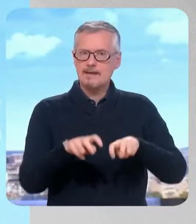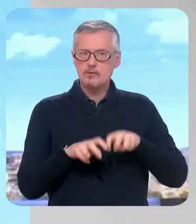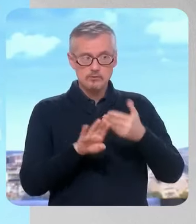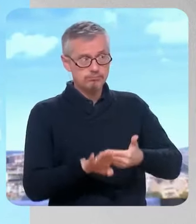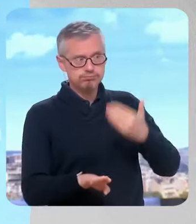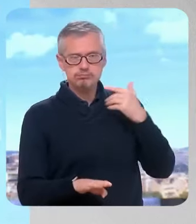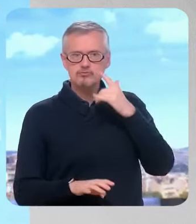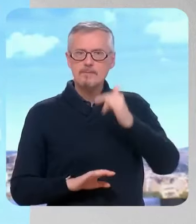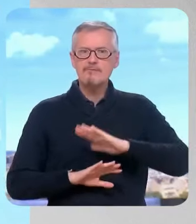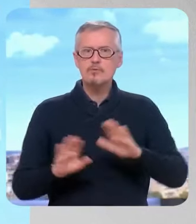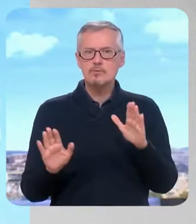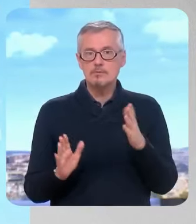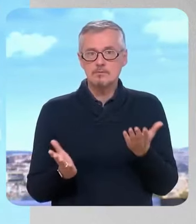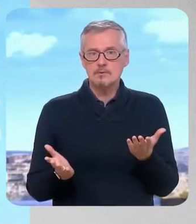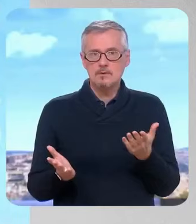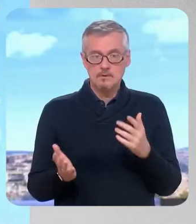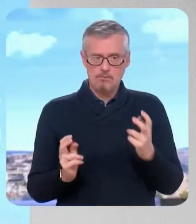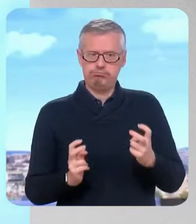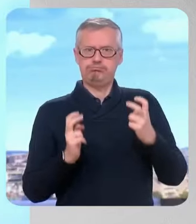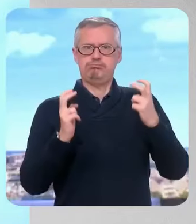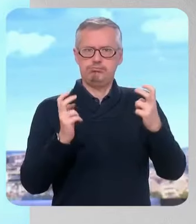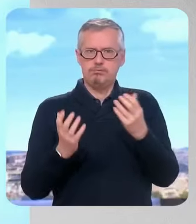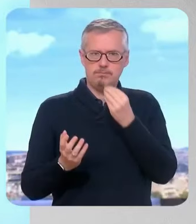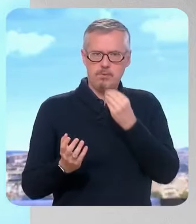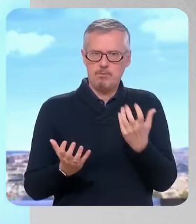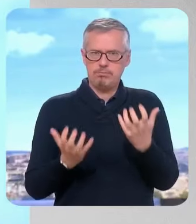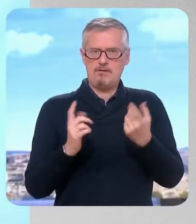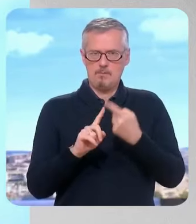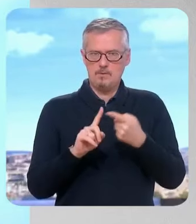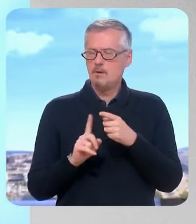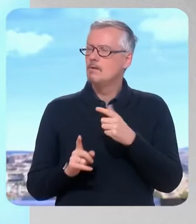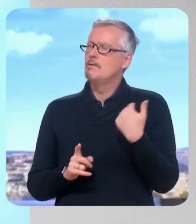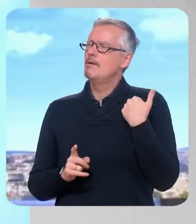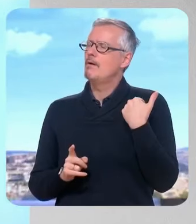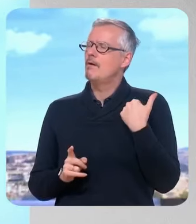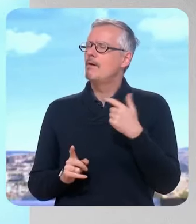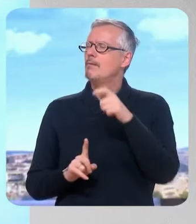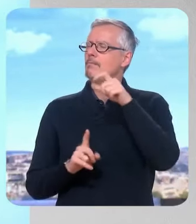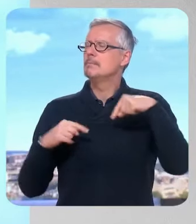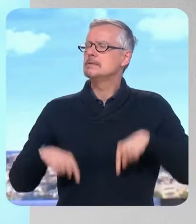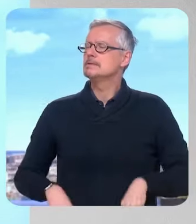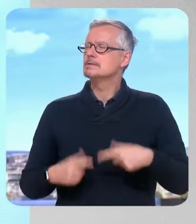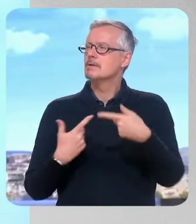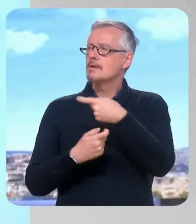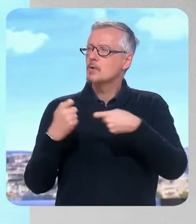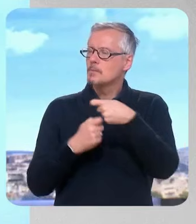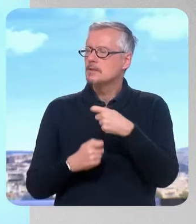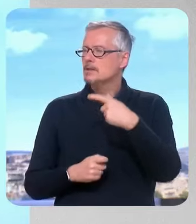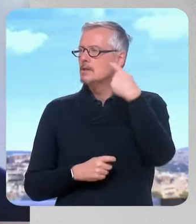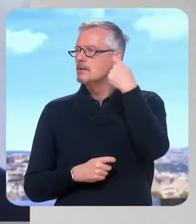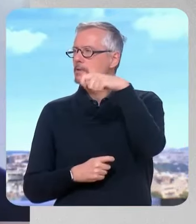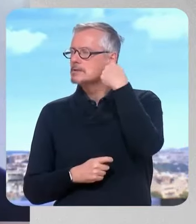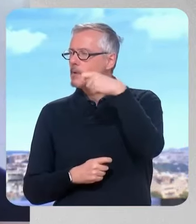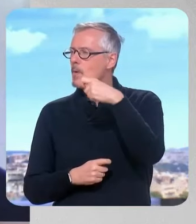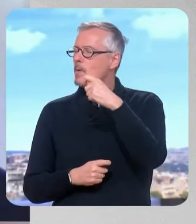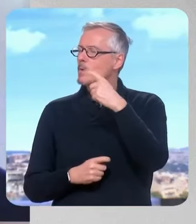aussi élevé cette année que de tout temps d'ailleurs. On a vu cette image il y quelques instants. Bruno Le Maire, Emmanuel Macron en matière de finances publiques. Vous choisissez